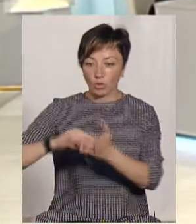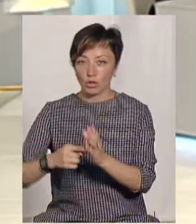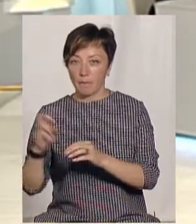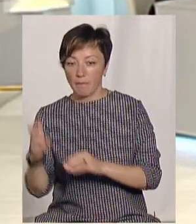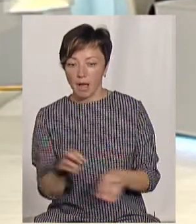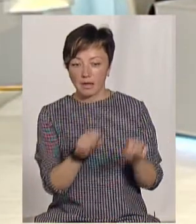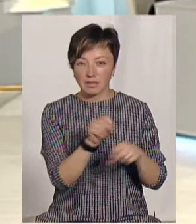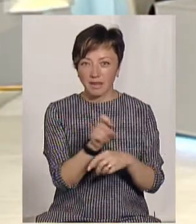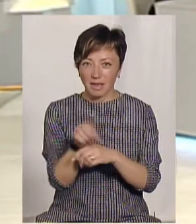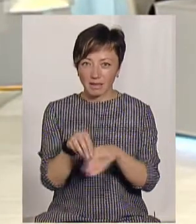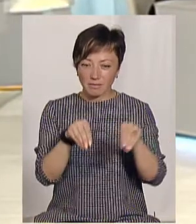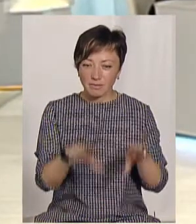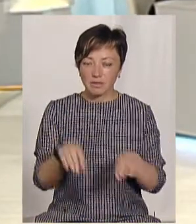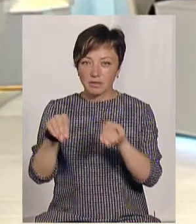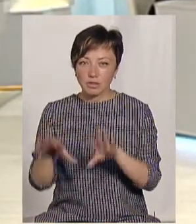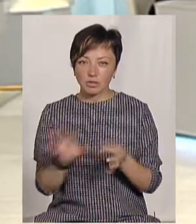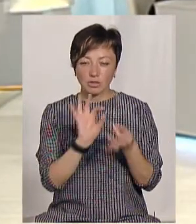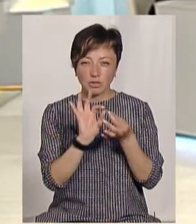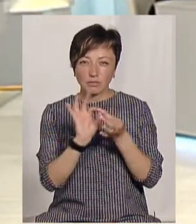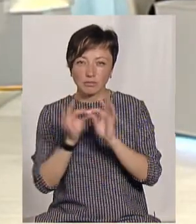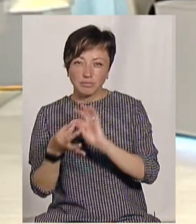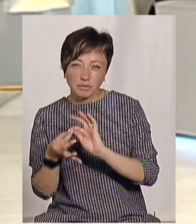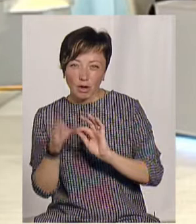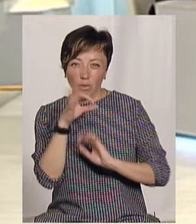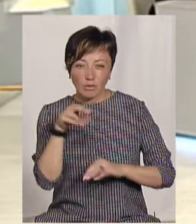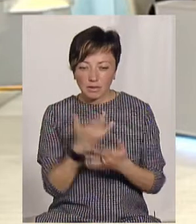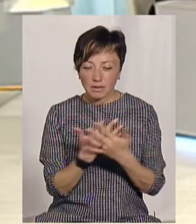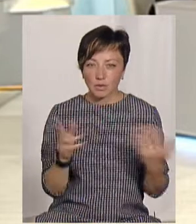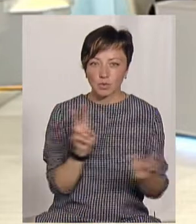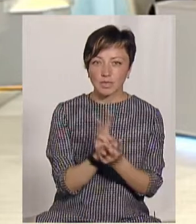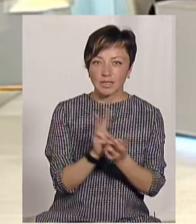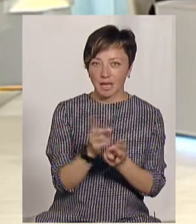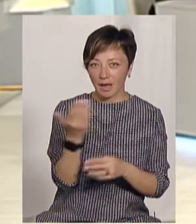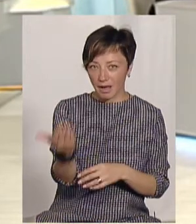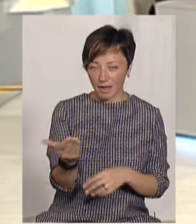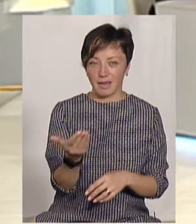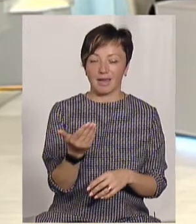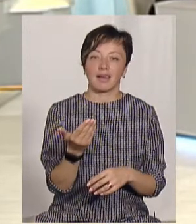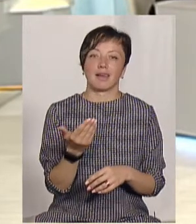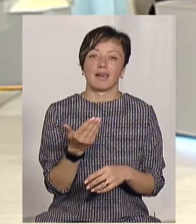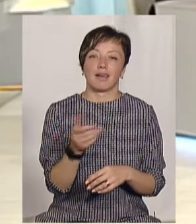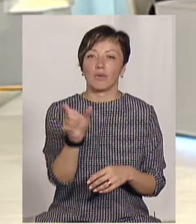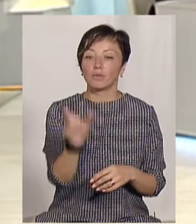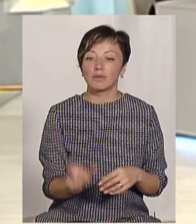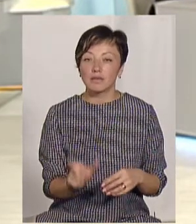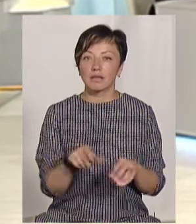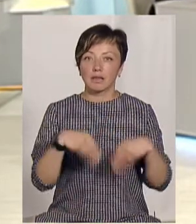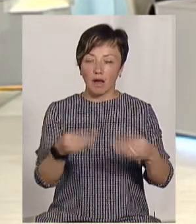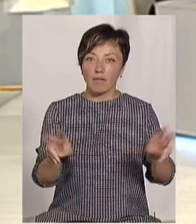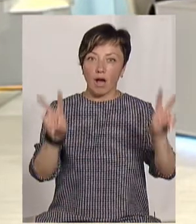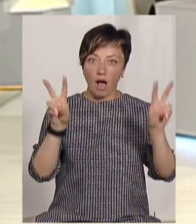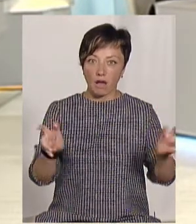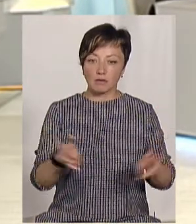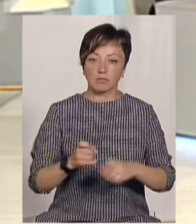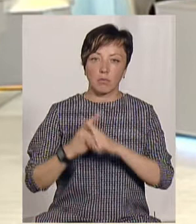розв'язуючи різні загадки, різні шифри, коли тебе зустрічає той самий підприємець Микола Пердивус, і щоб він дав тобі гасло,